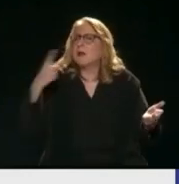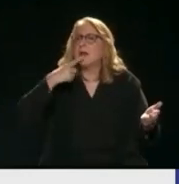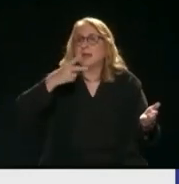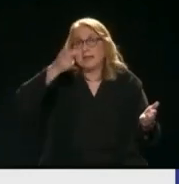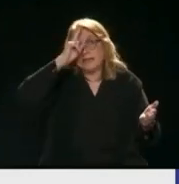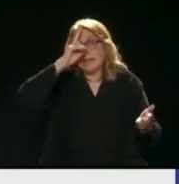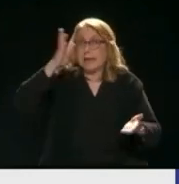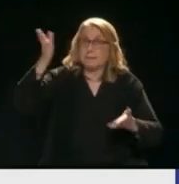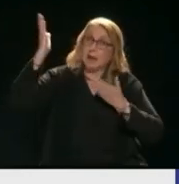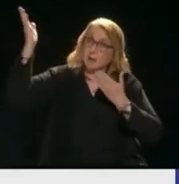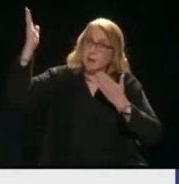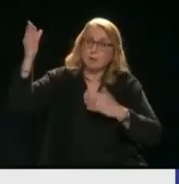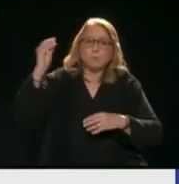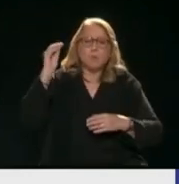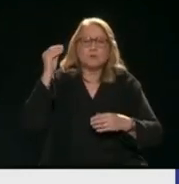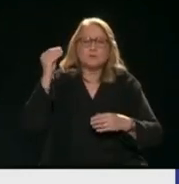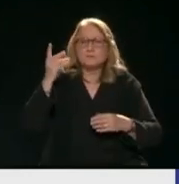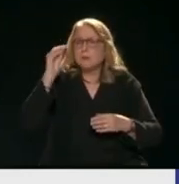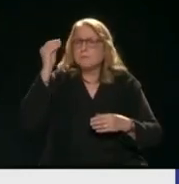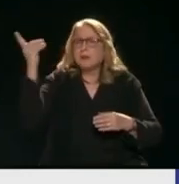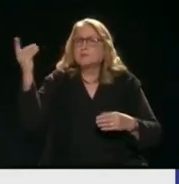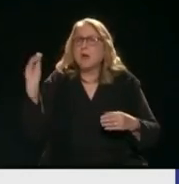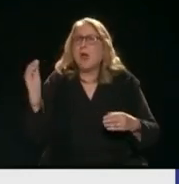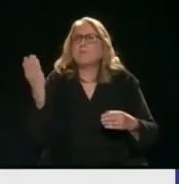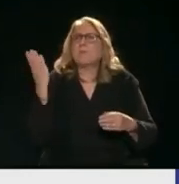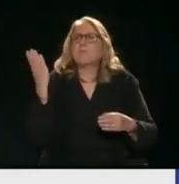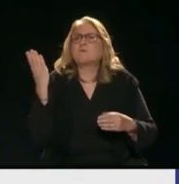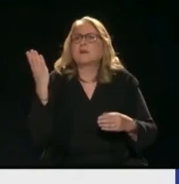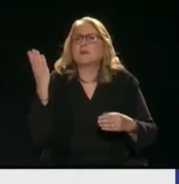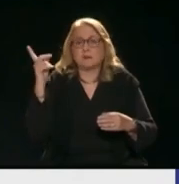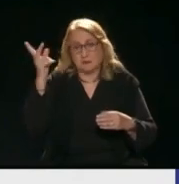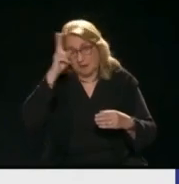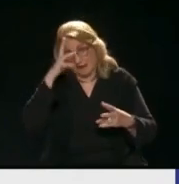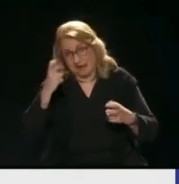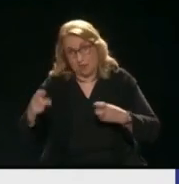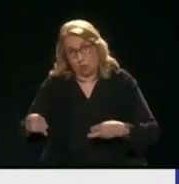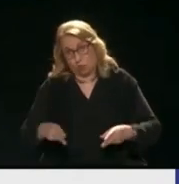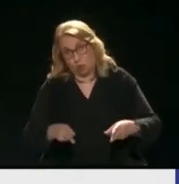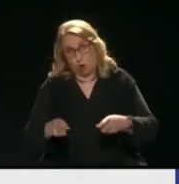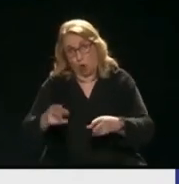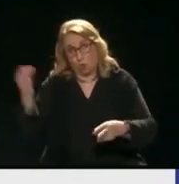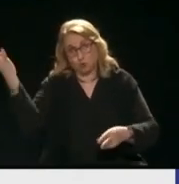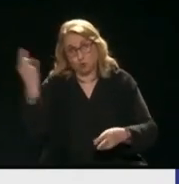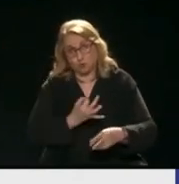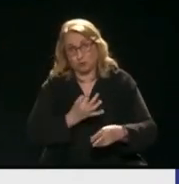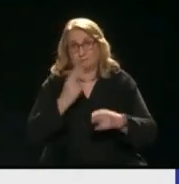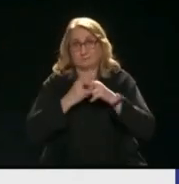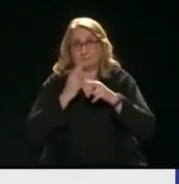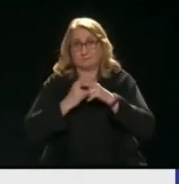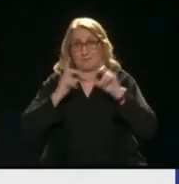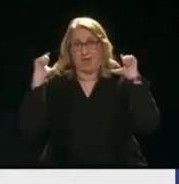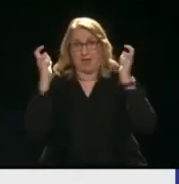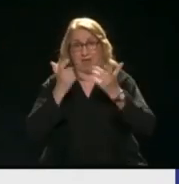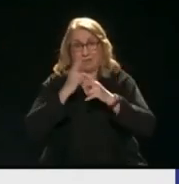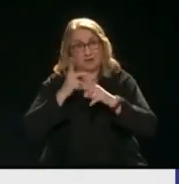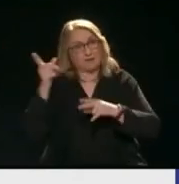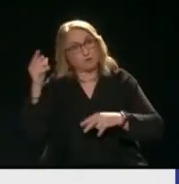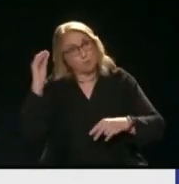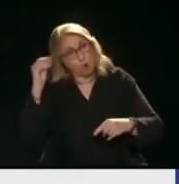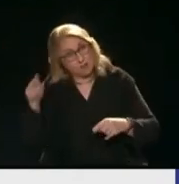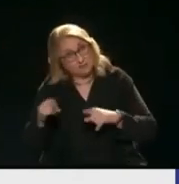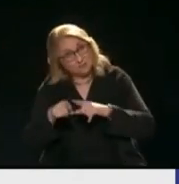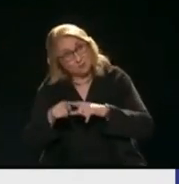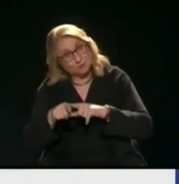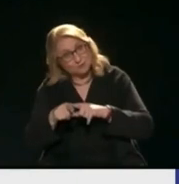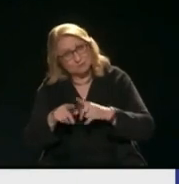πολιτισμένη, επειδή έχει τρένα Επειδή έχει δρόμους Εμείς γιατί δεν έχουμε Τι είναι αυτό που μας λείπει Άρα πρέπει να κατανοήσουμε ότι η